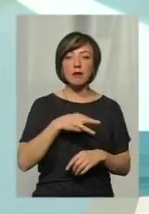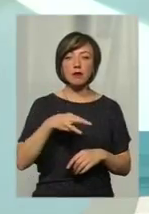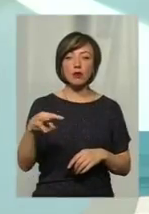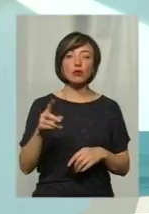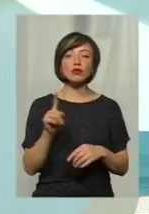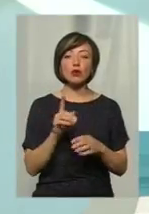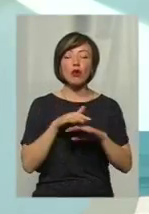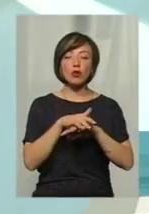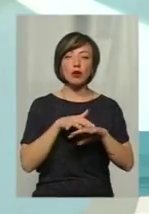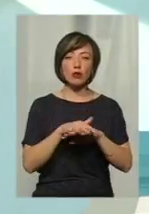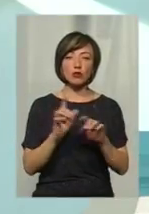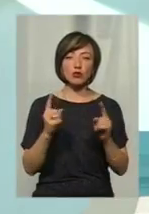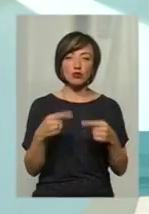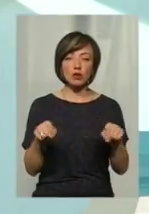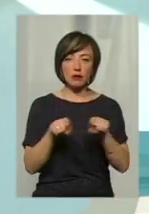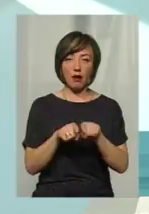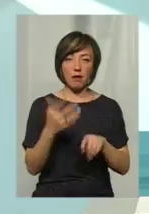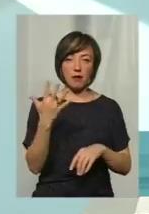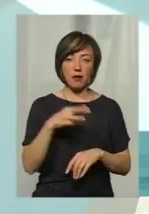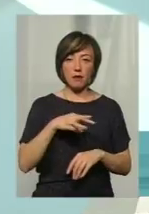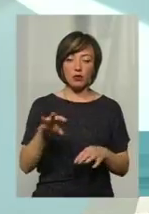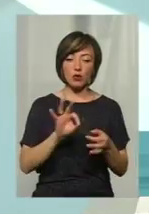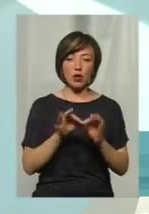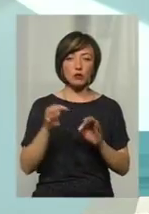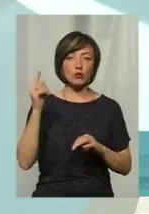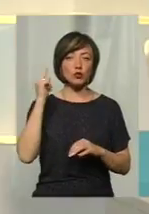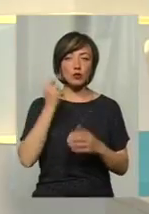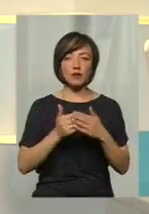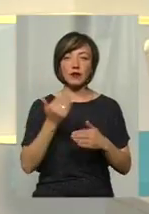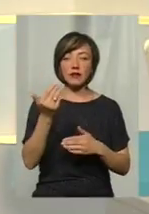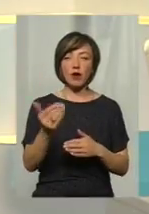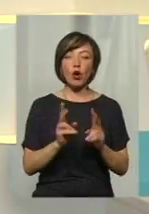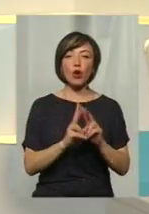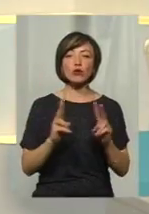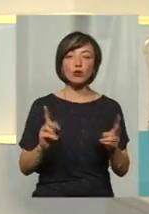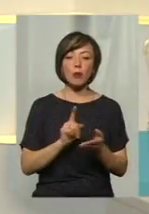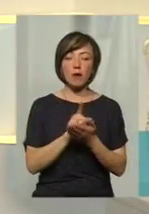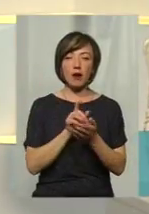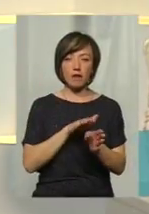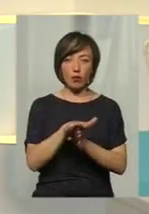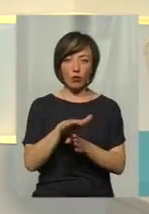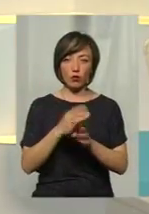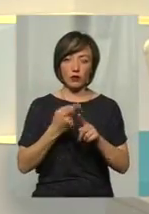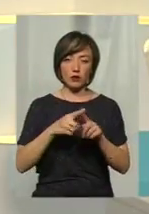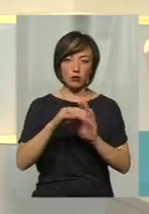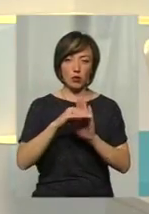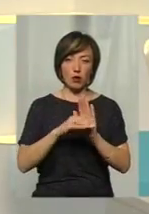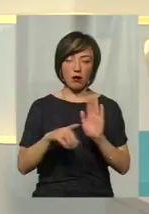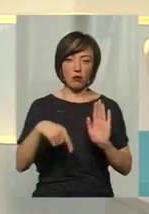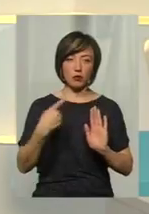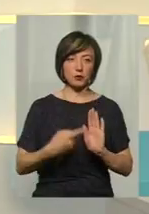ґрунтувалися розрахунки, все ж таки хочу докладніше почути від вас, і хто має реалізовувати цю програму?